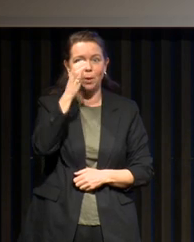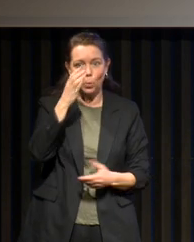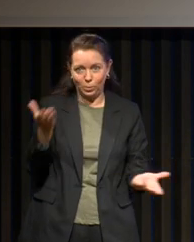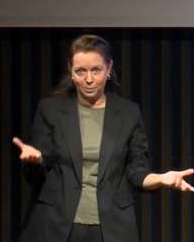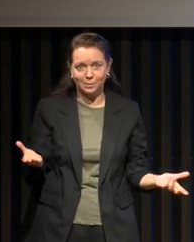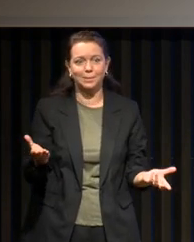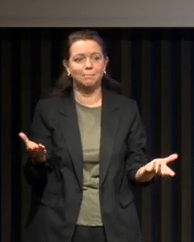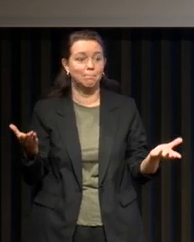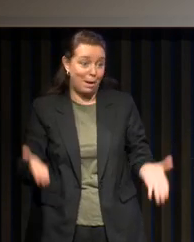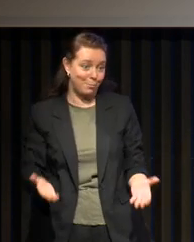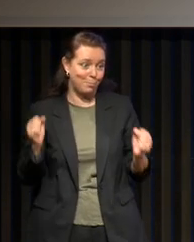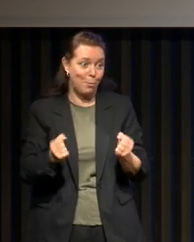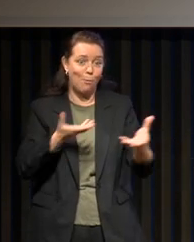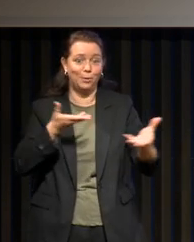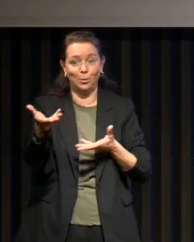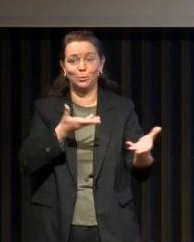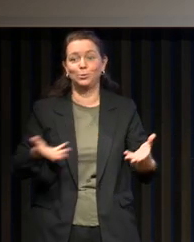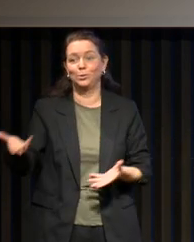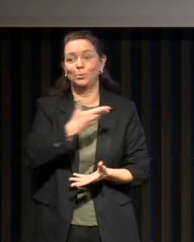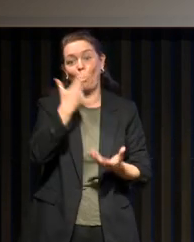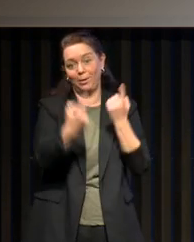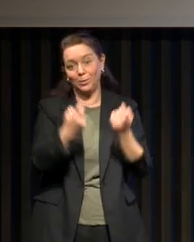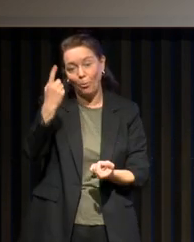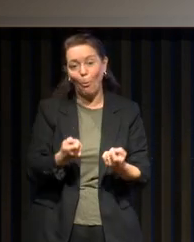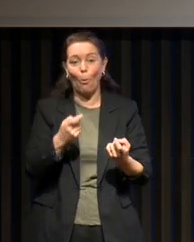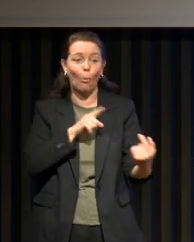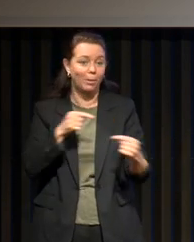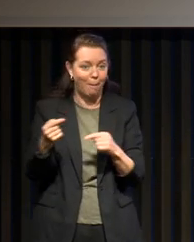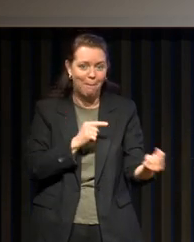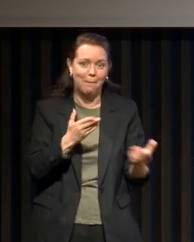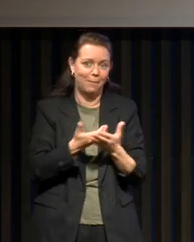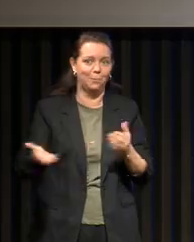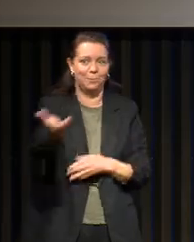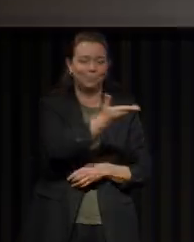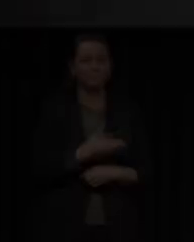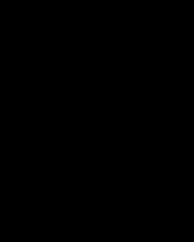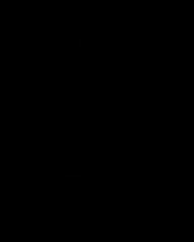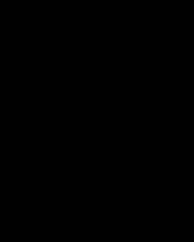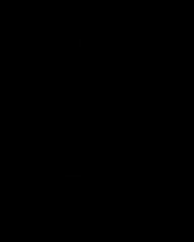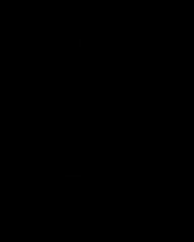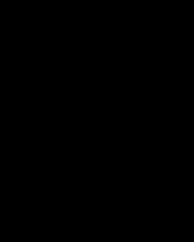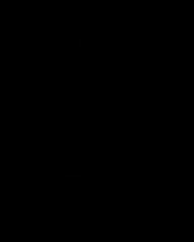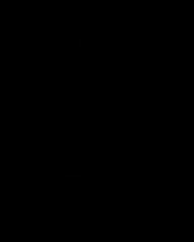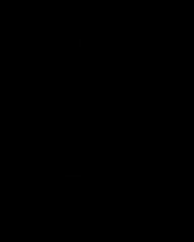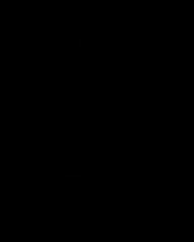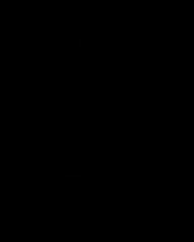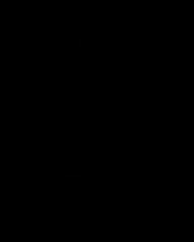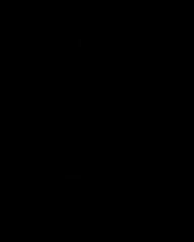et maintenant, on peut échanger pour des questions et débattre avec vous. Applaudissements Merci.